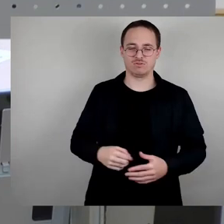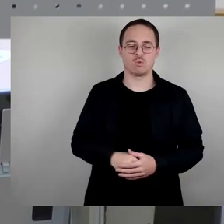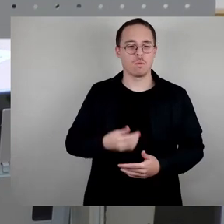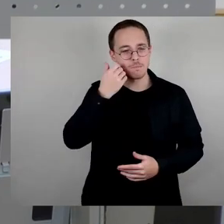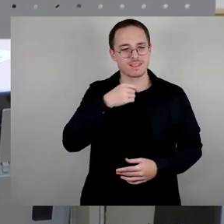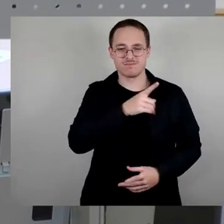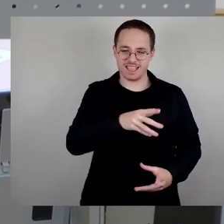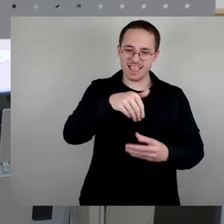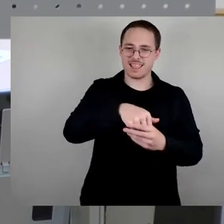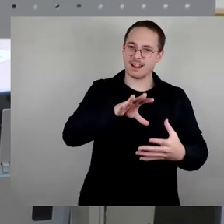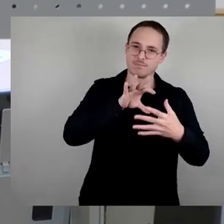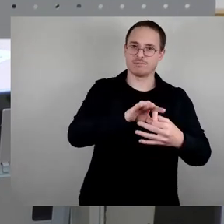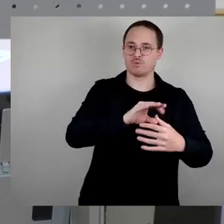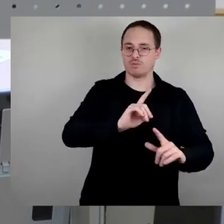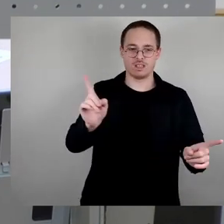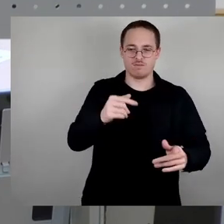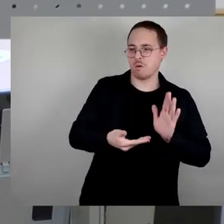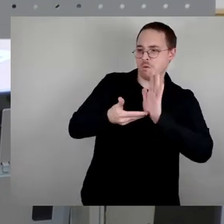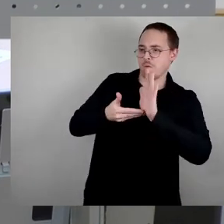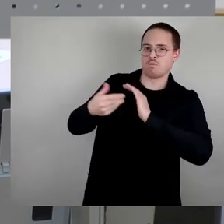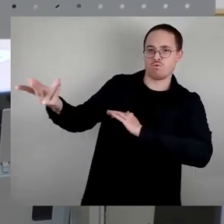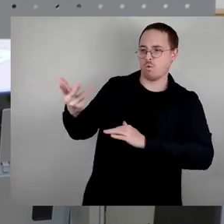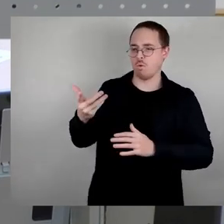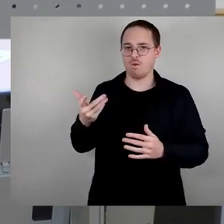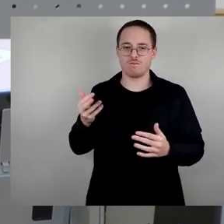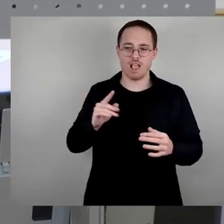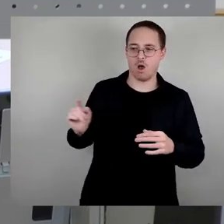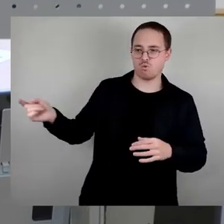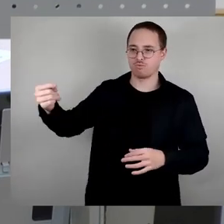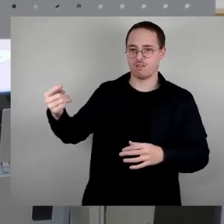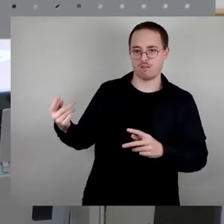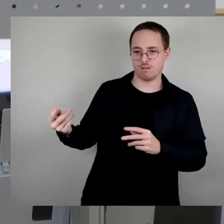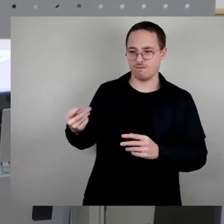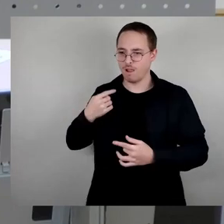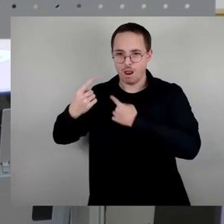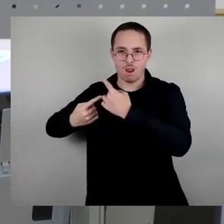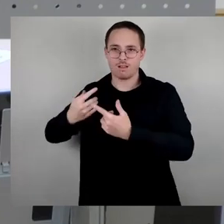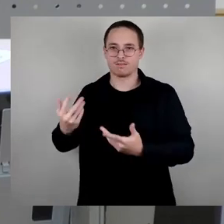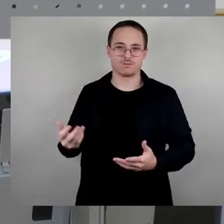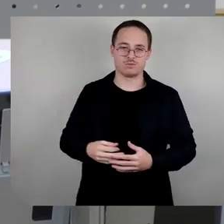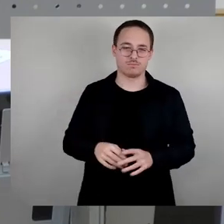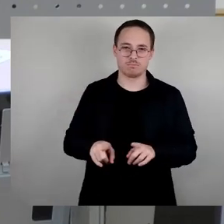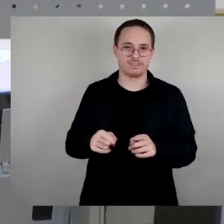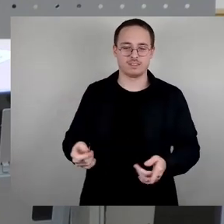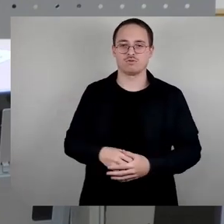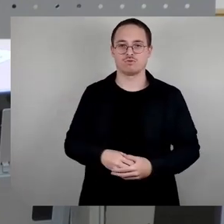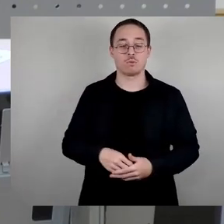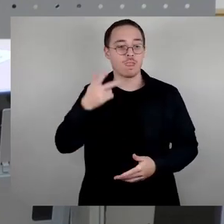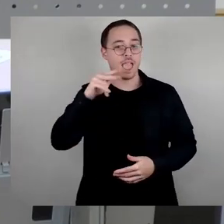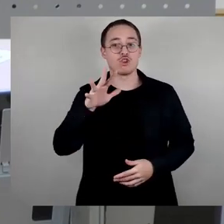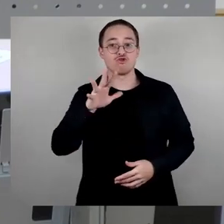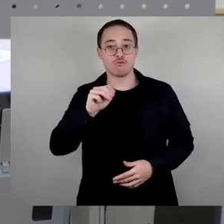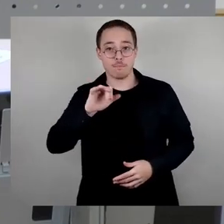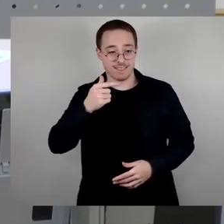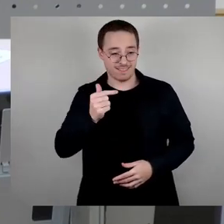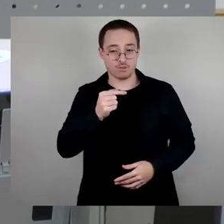profilieren. Ja, und Herr Schmidt, es passt doch nicht zum würdigen Gedenken im Prinzip einer dreifach verfolgten